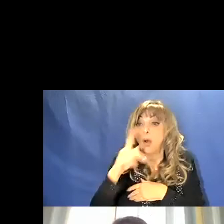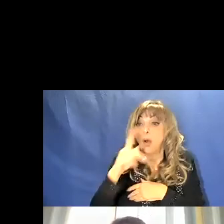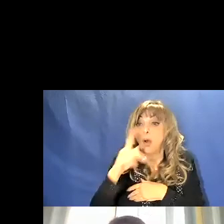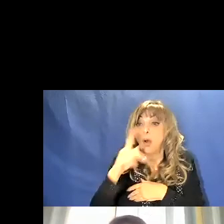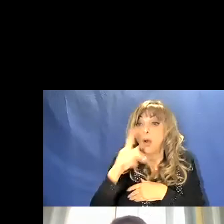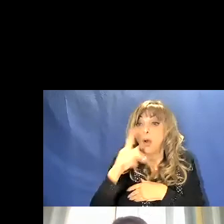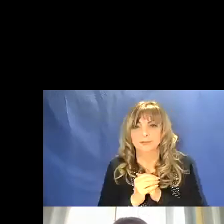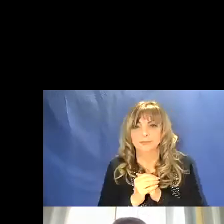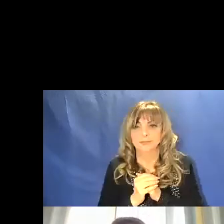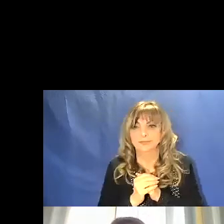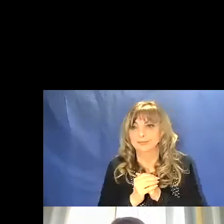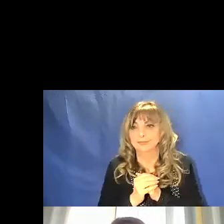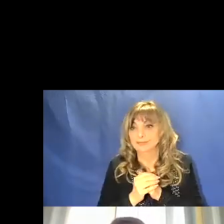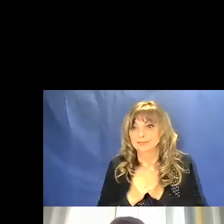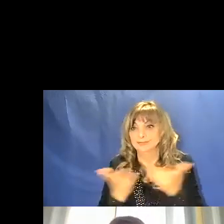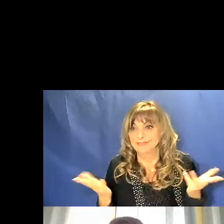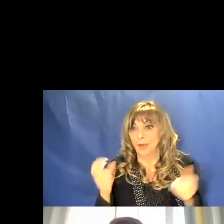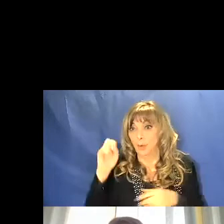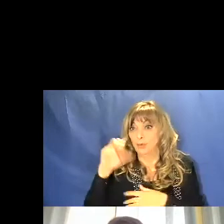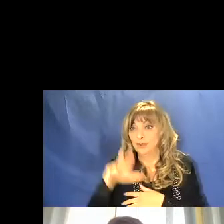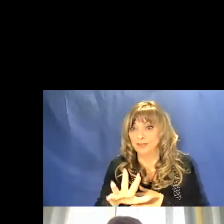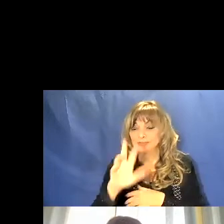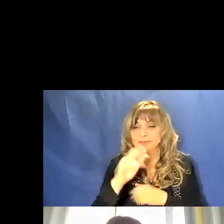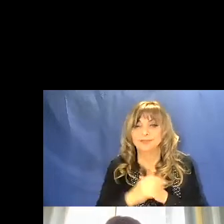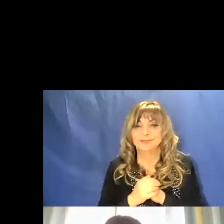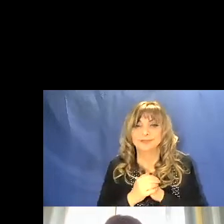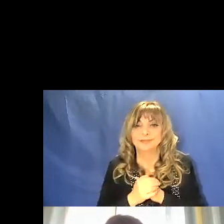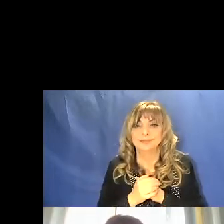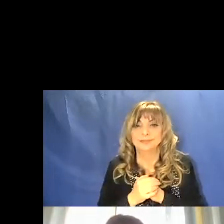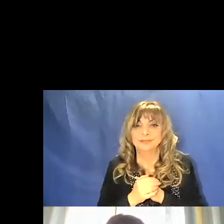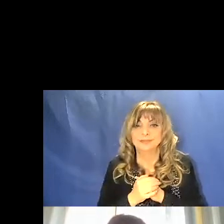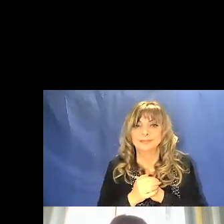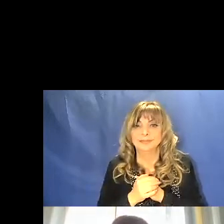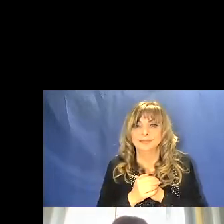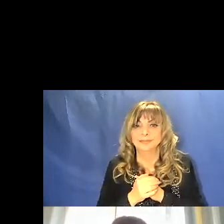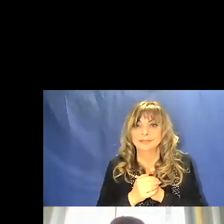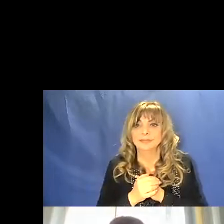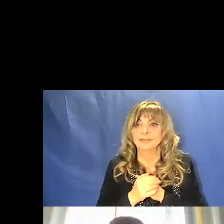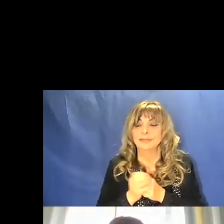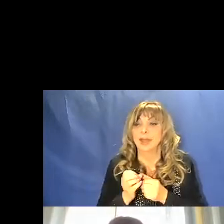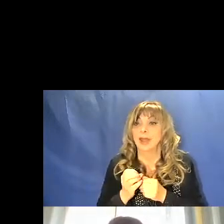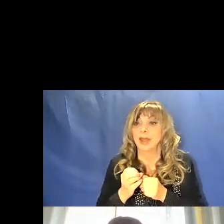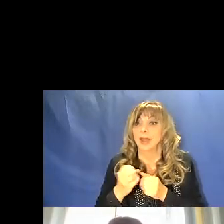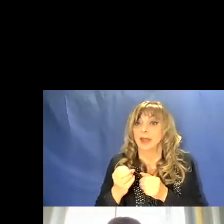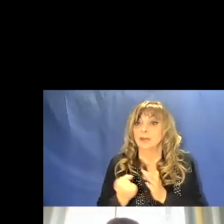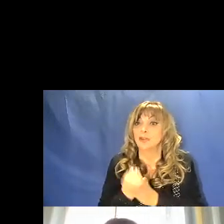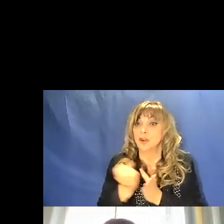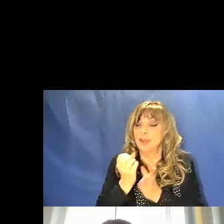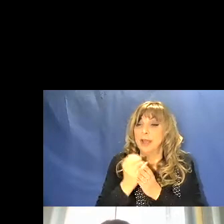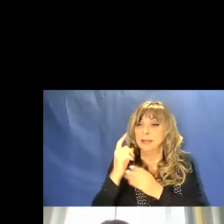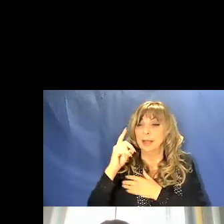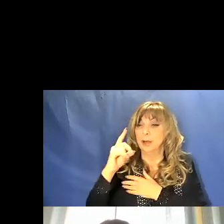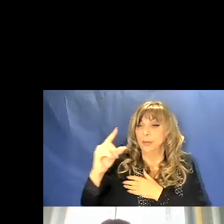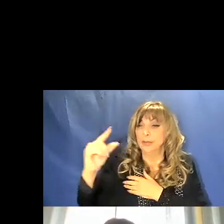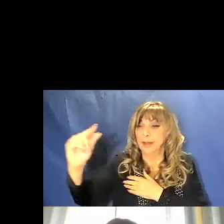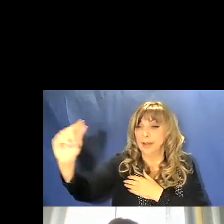quindi alla luce. Una sorgente che si allontana emette delle onde è ci